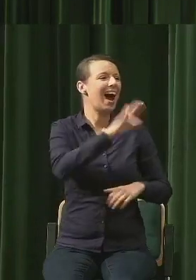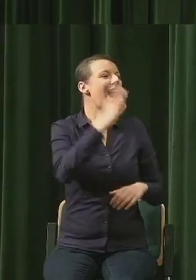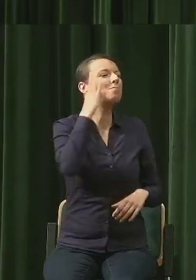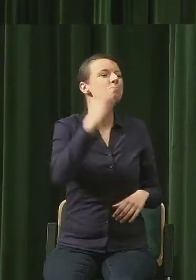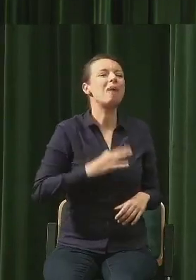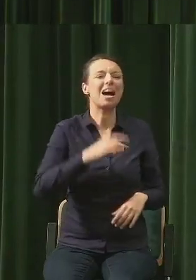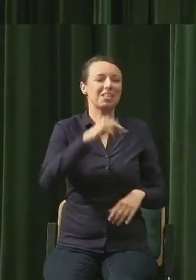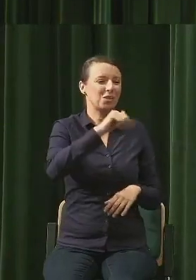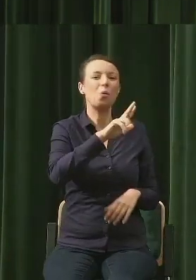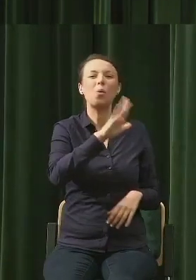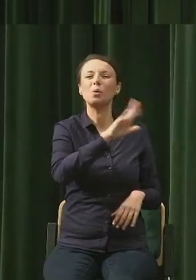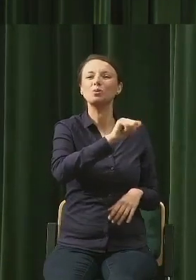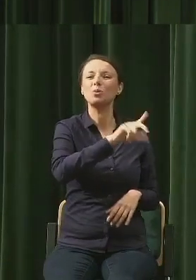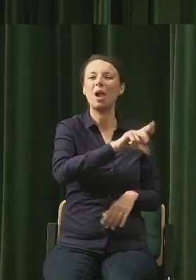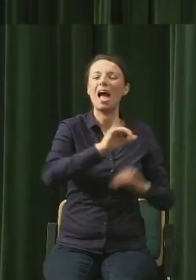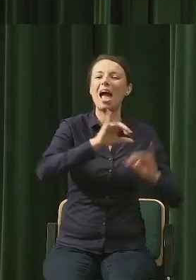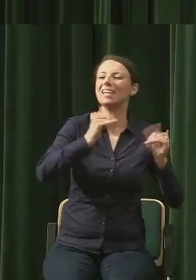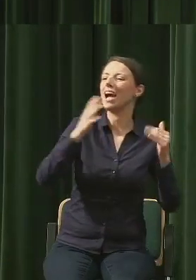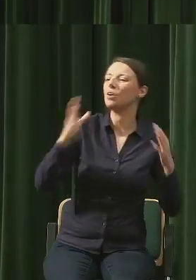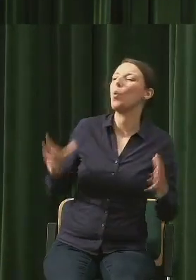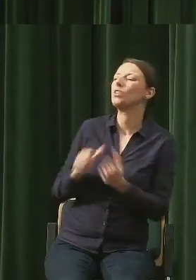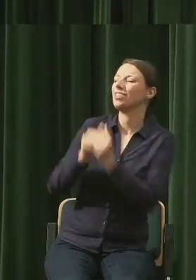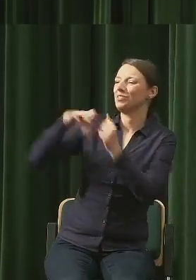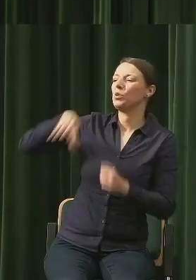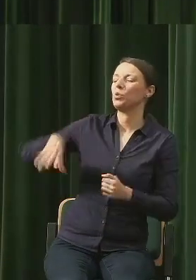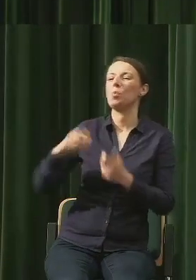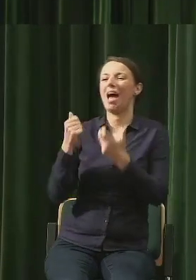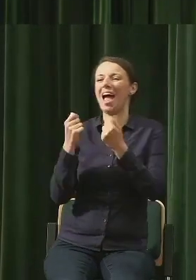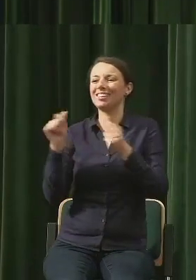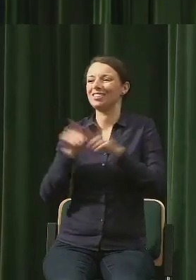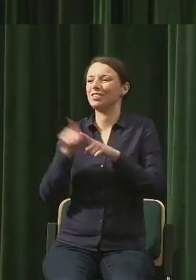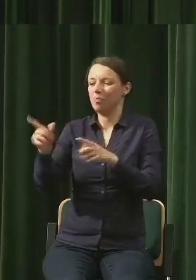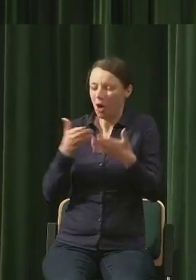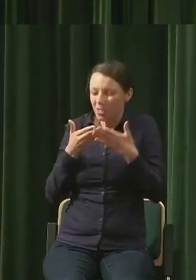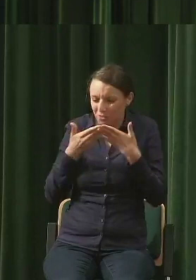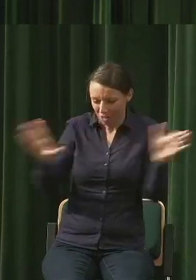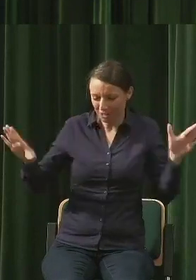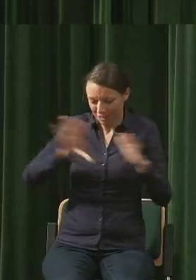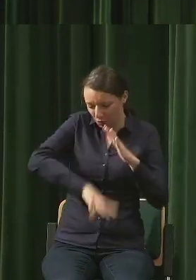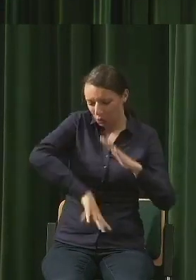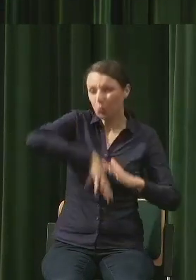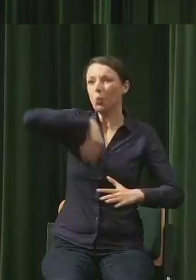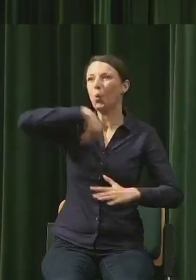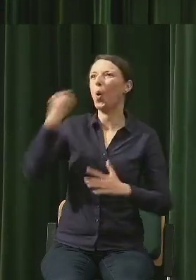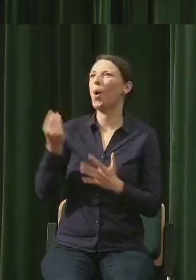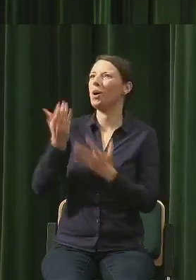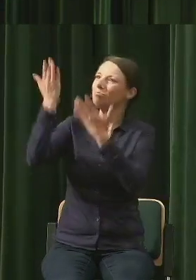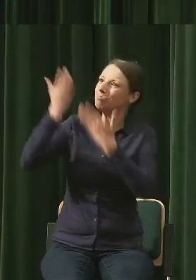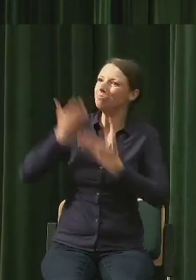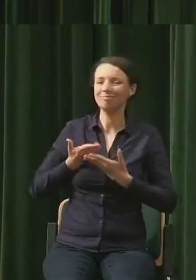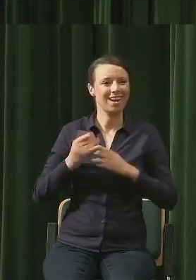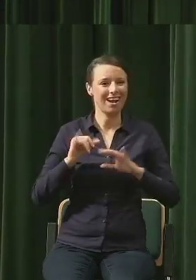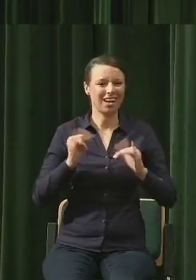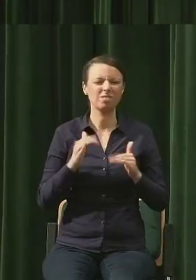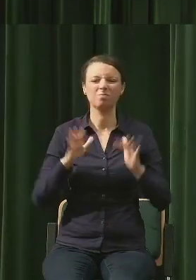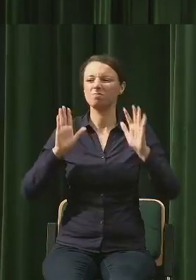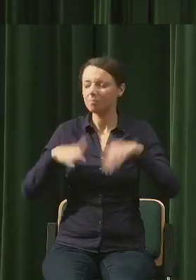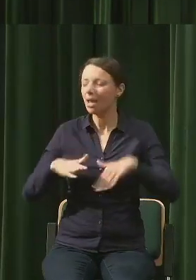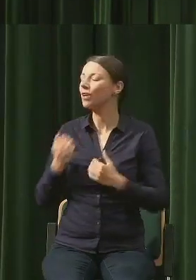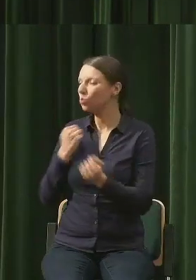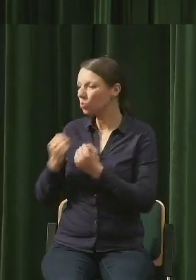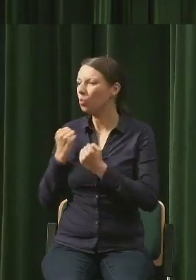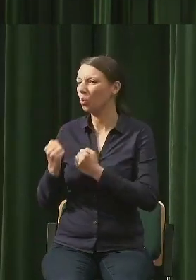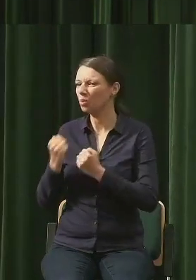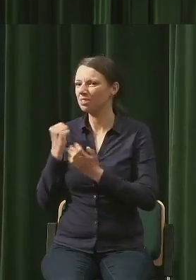pozwolić im się otworzyć na duchowość? Czy da się pogodzić? sprawa. No właśnie, trudna sprawa bardzo, tak, bo przypomina mi się pierwszy